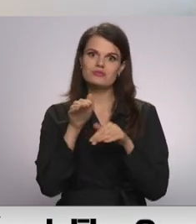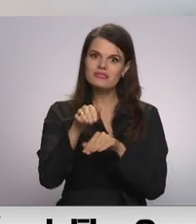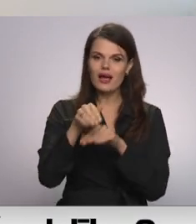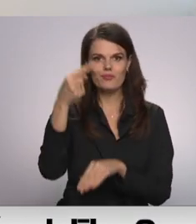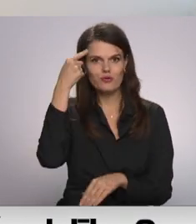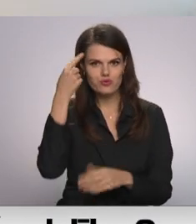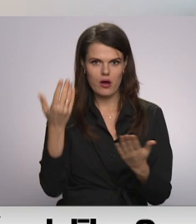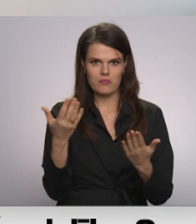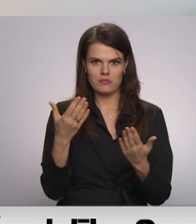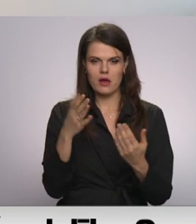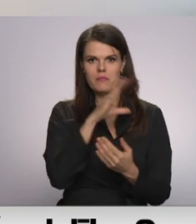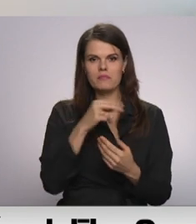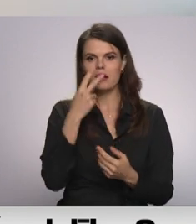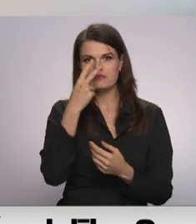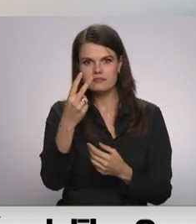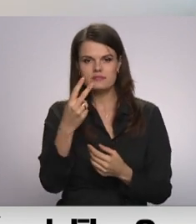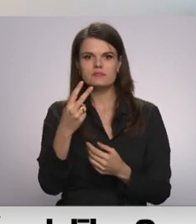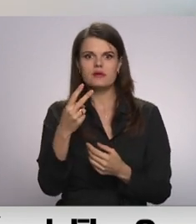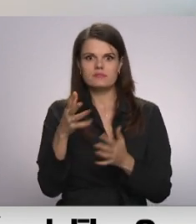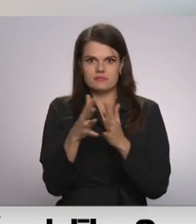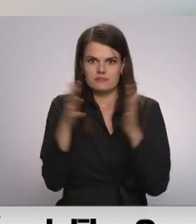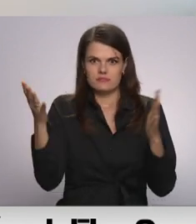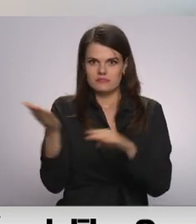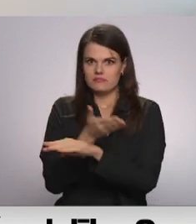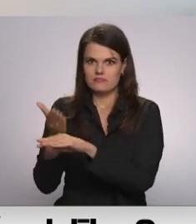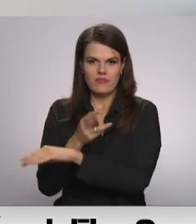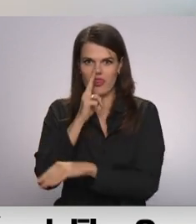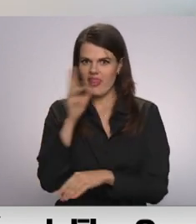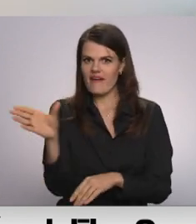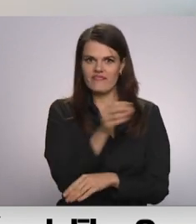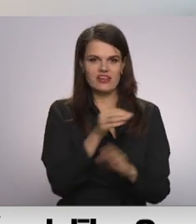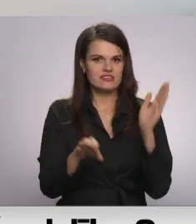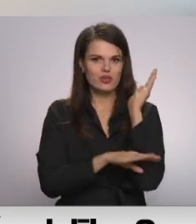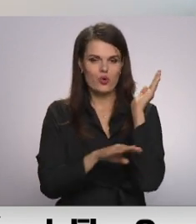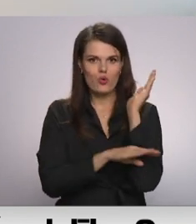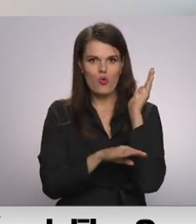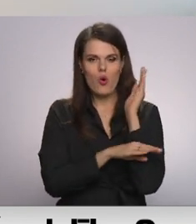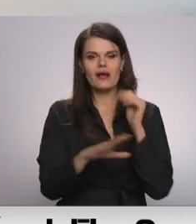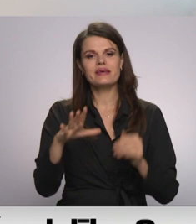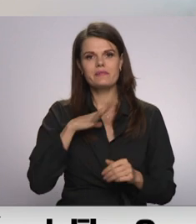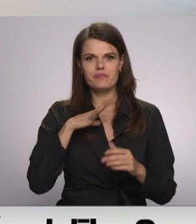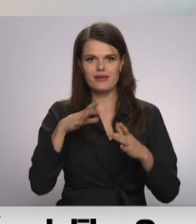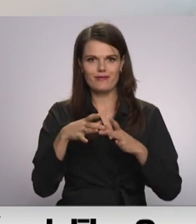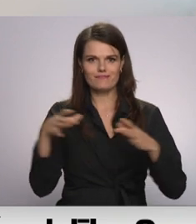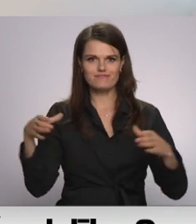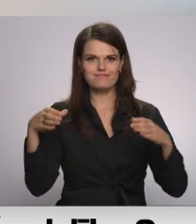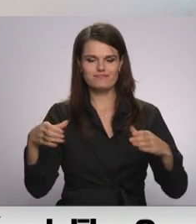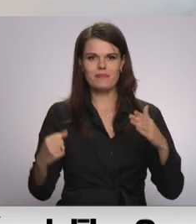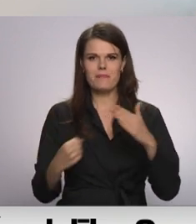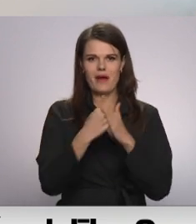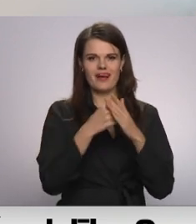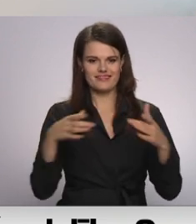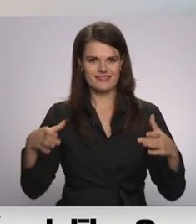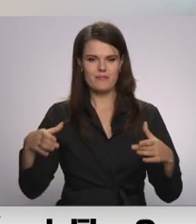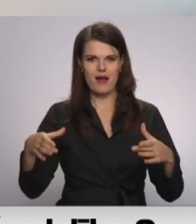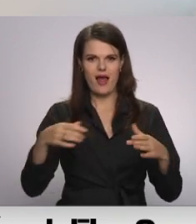Un to mēs vedzam arī pie nocirstu apjomu, ka nevisi koki šajā gadījumā ir sasnieguši to apjomu vai